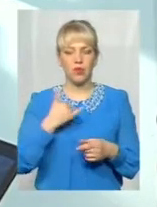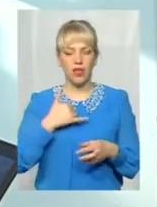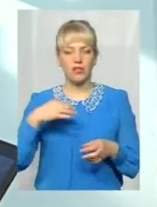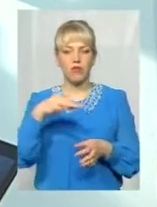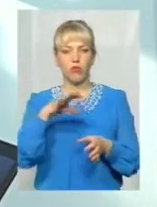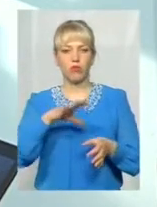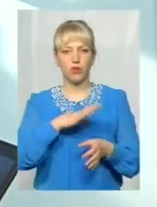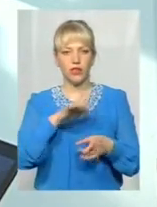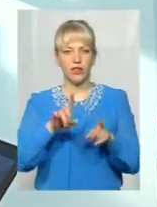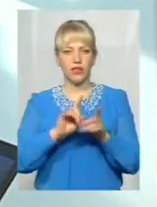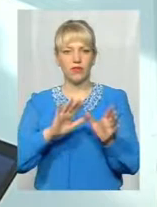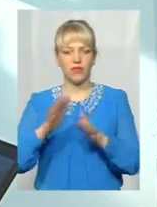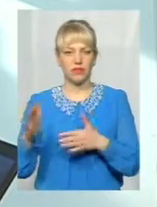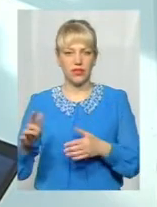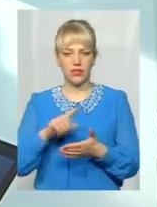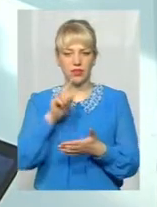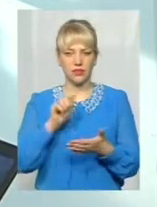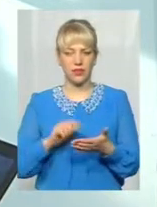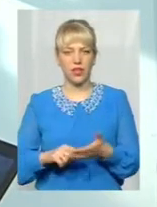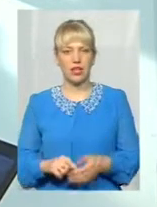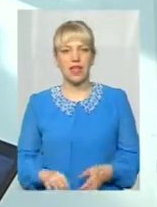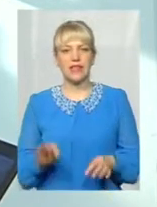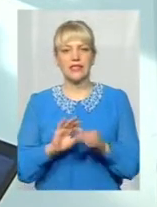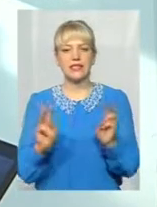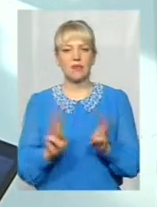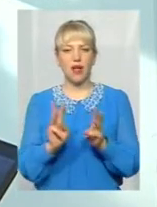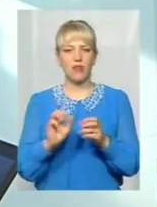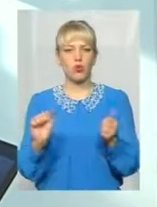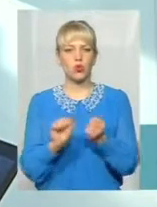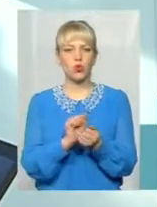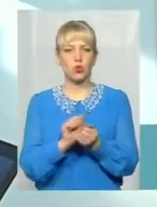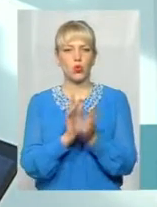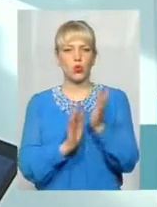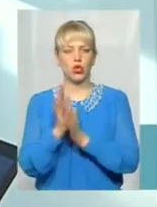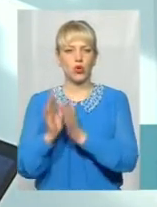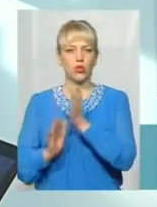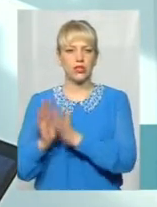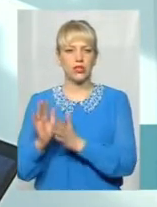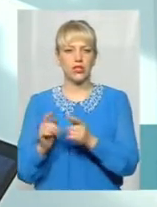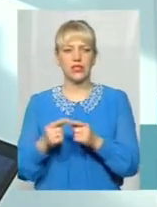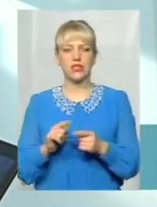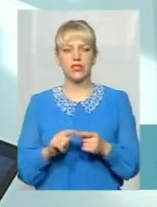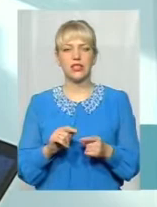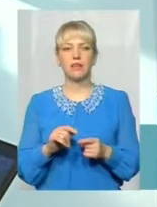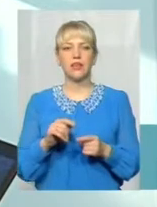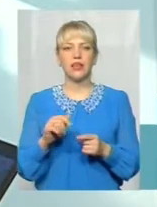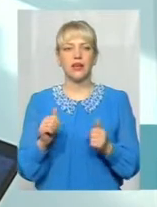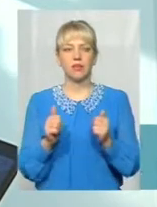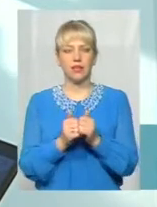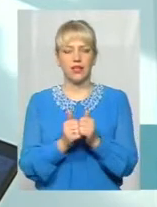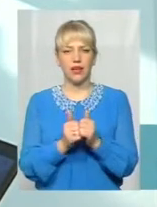спалювання і сухої рослинності, і літом після жнивних залишків, особливо біля